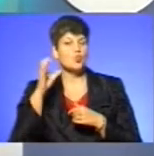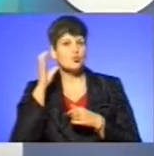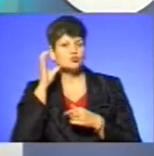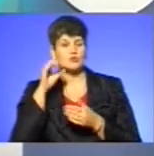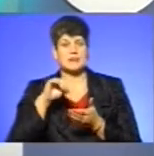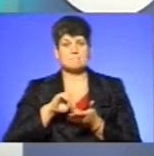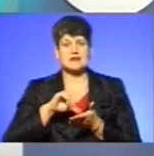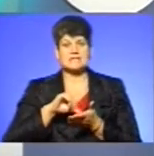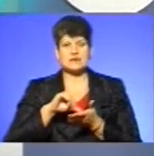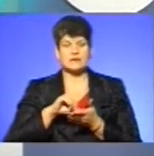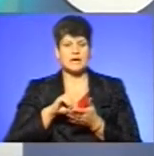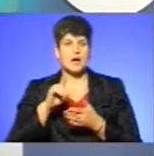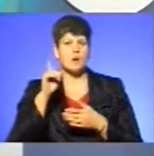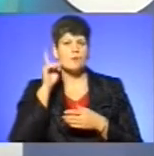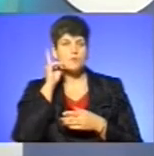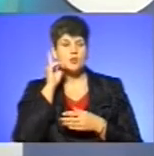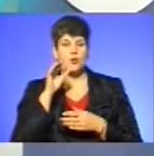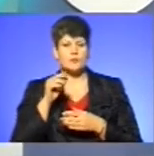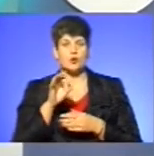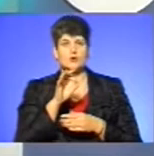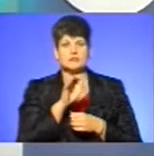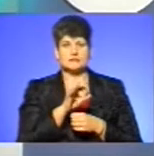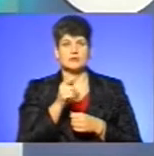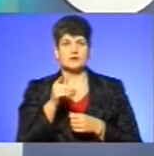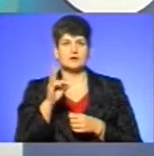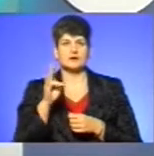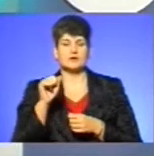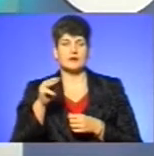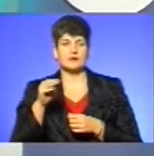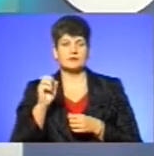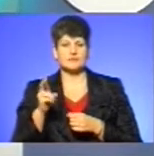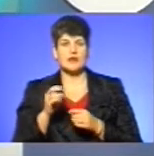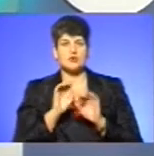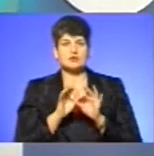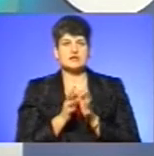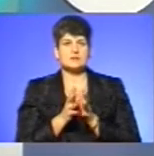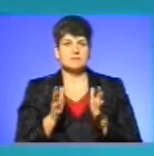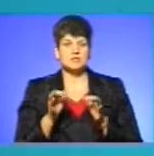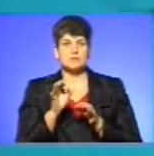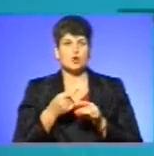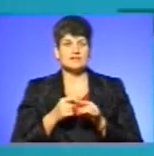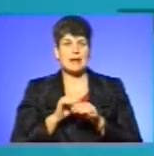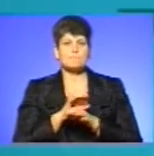мобільного оператора Олександру Гнатик, яка нам розкаже більше про цей проєкт.